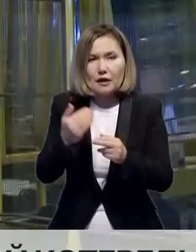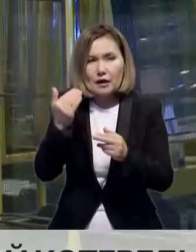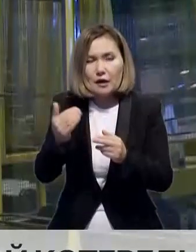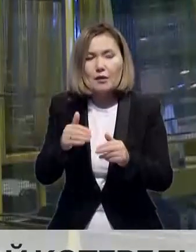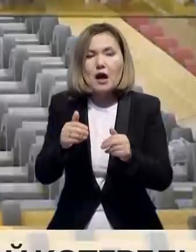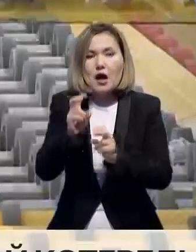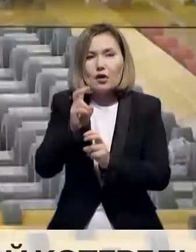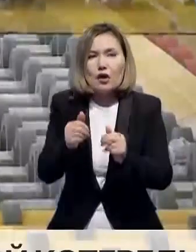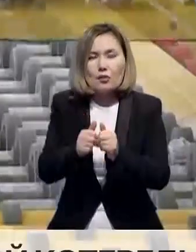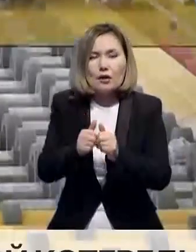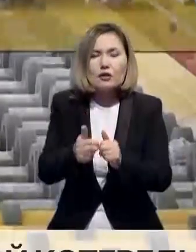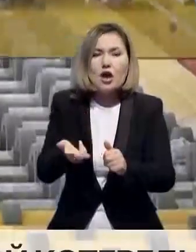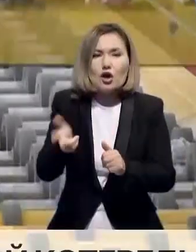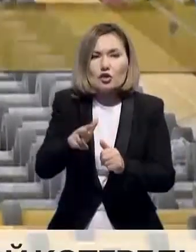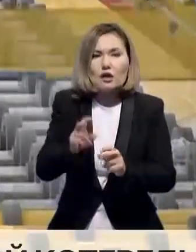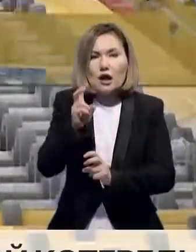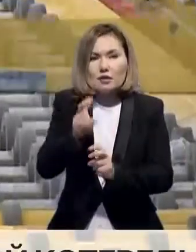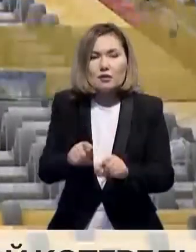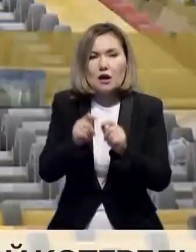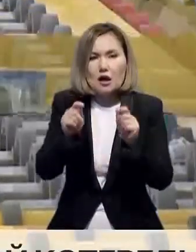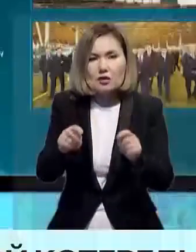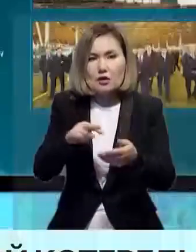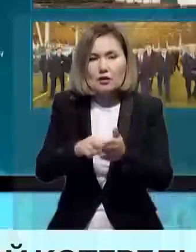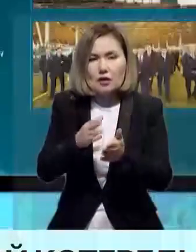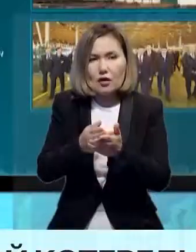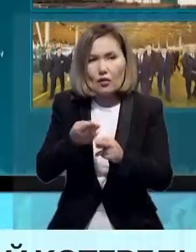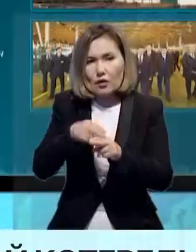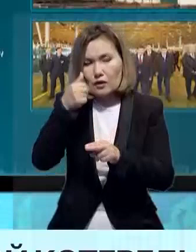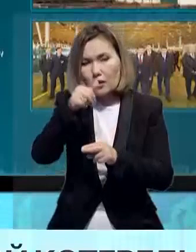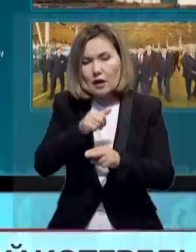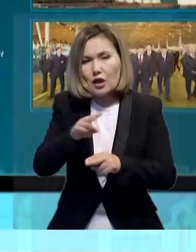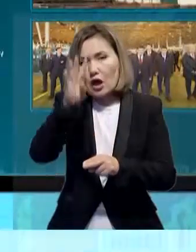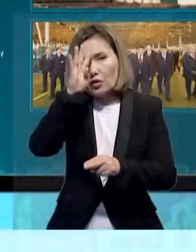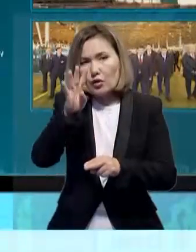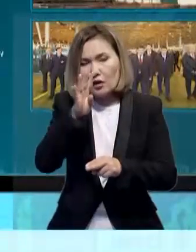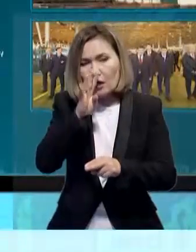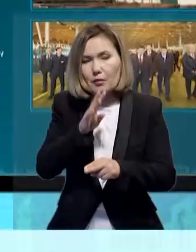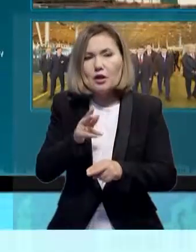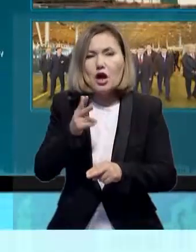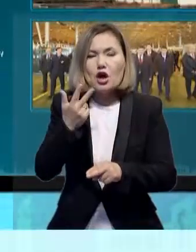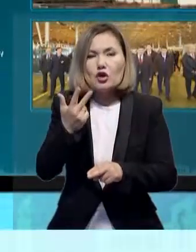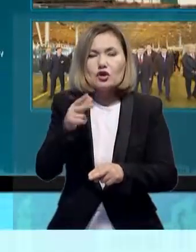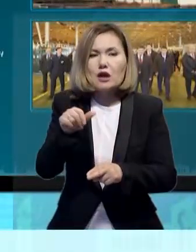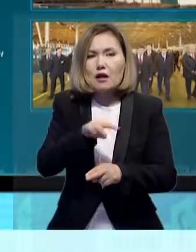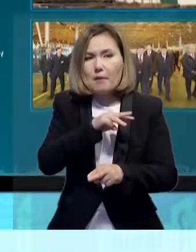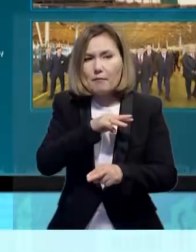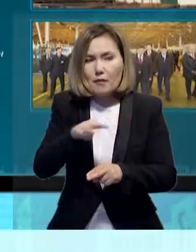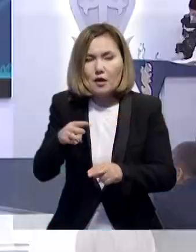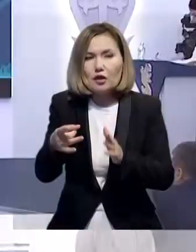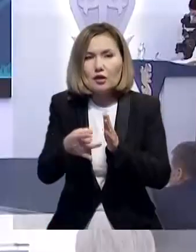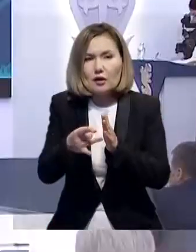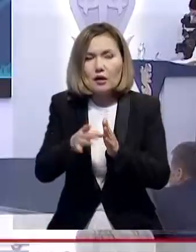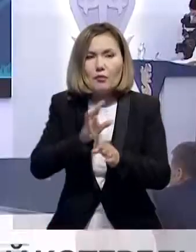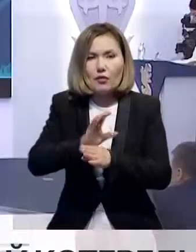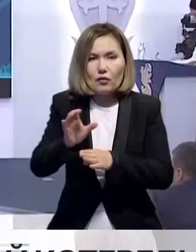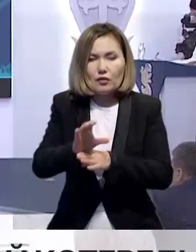сан жаннан тағы 3 леспе кәсібөрін құрық қолғалында. Ағындағы жылдың 4 айында 3,5 миллион текше метр шыны өнімі